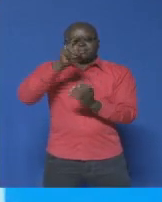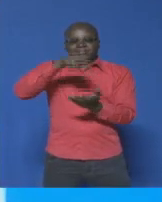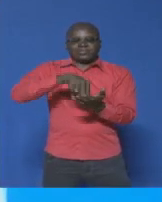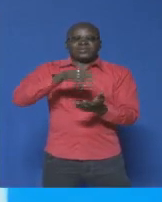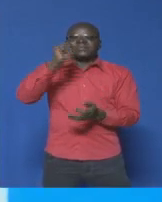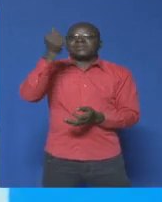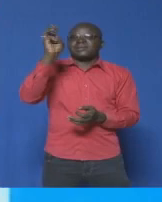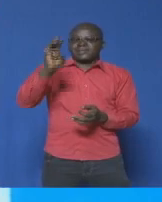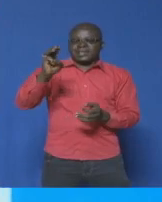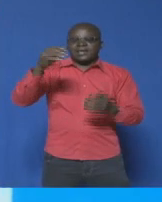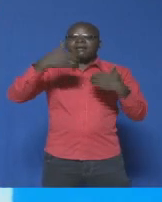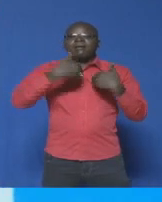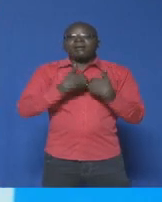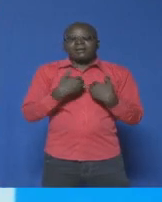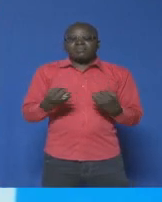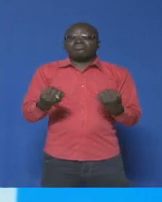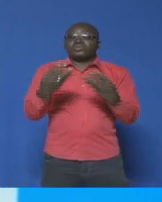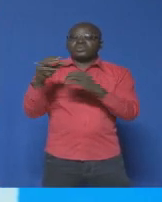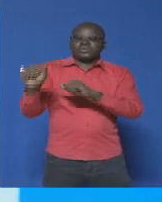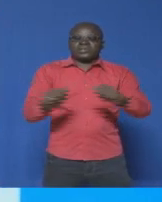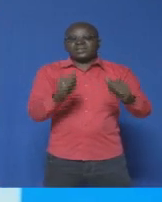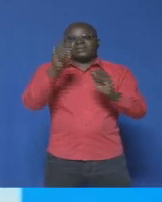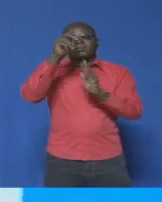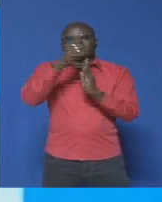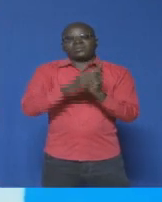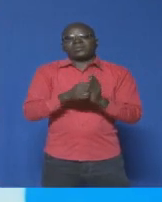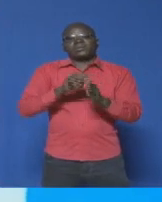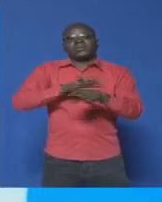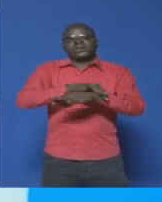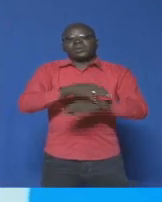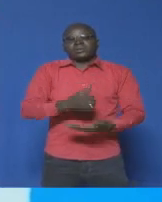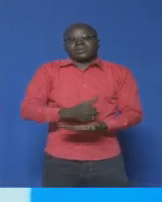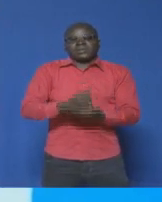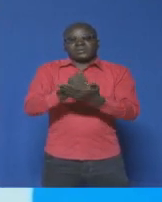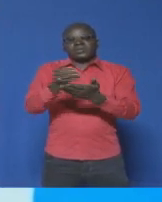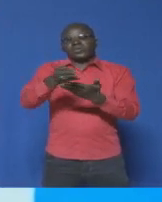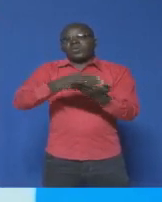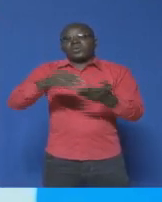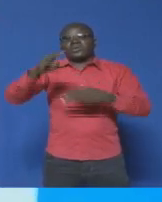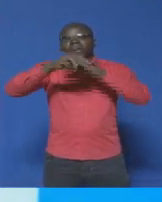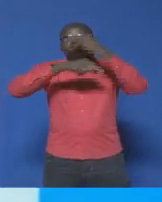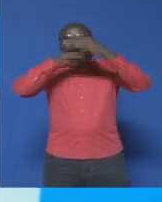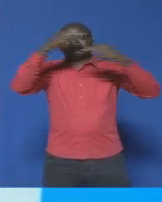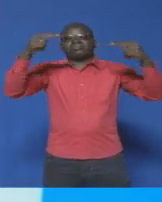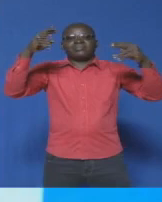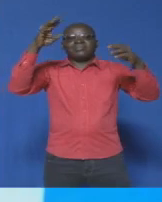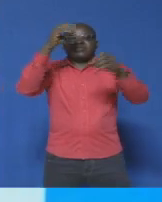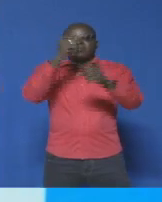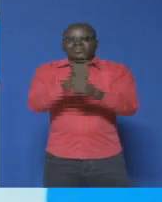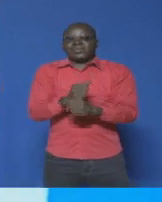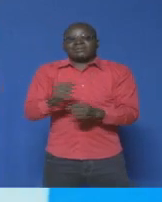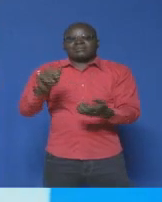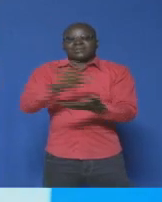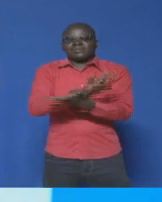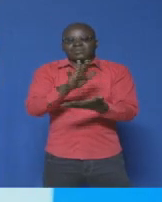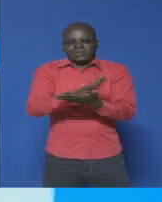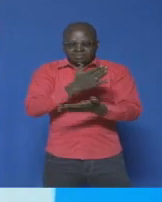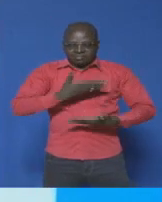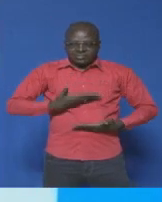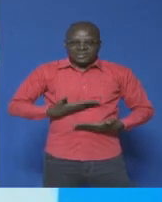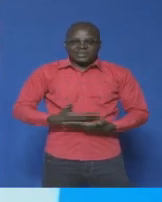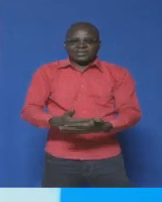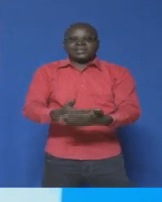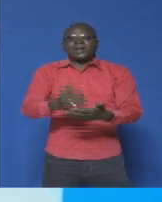actif plusieurs actions sur le terrain, notamment l'appui à l'autre moitié du ciel dans l'obtention d'actes de naissance. On fait connaissance